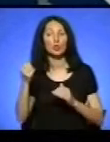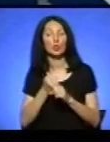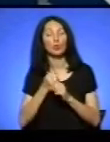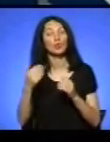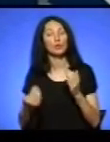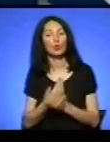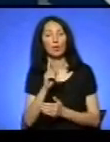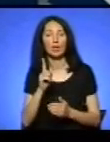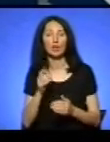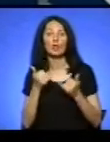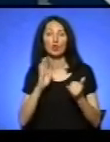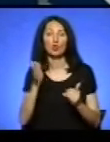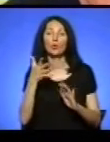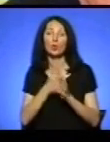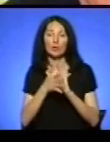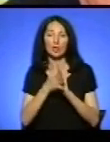будуть спрямовувати кошти.